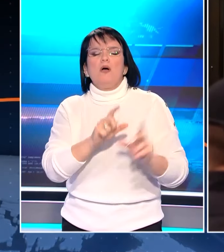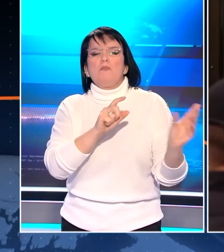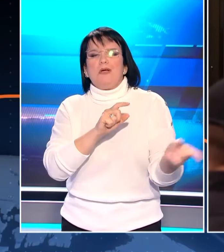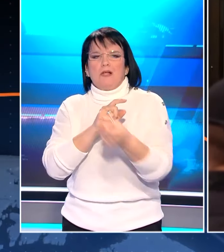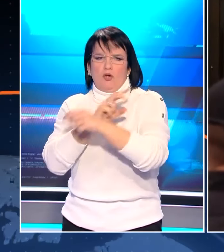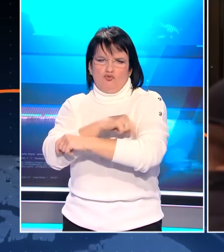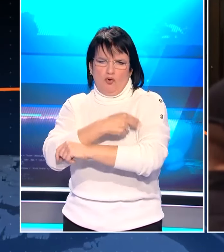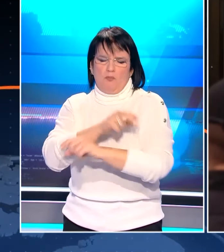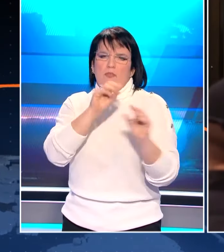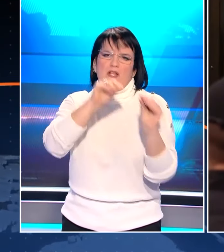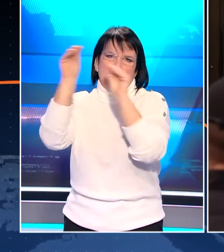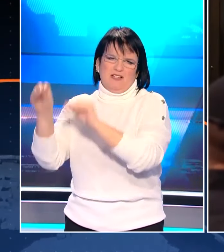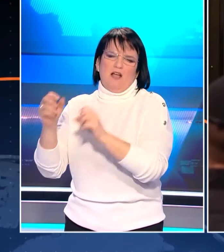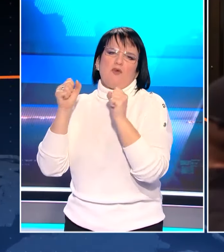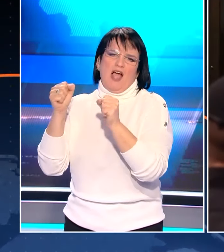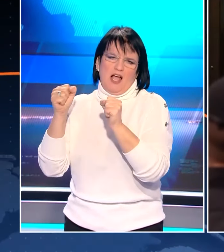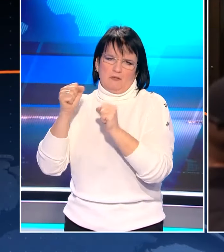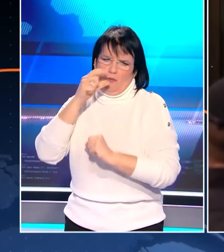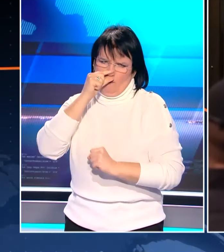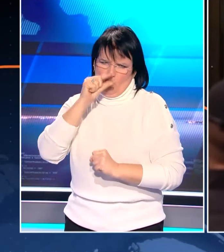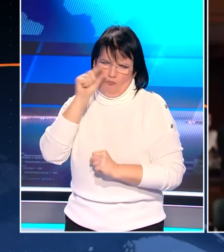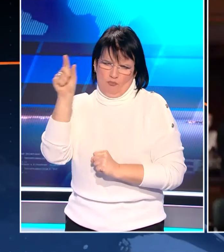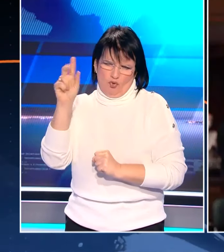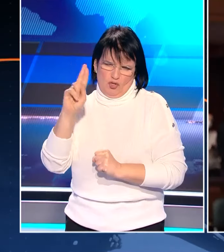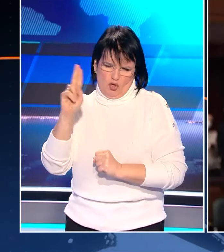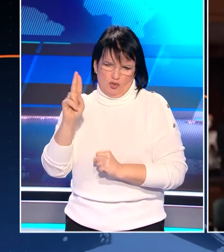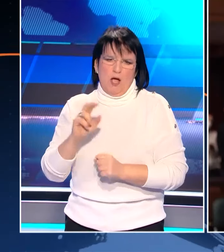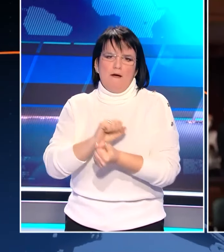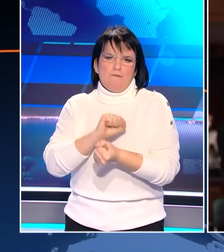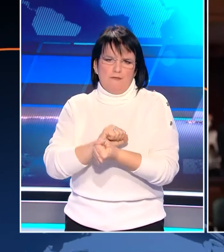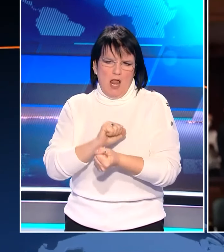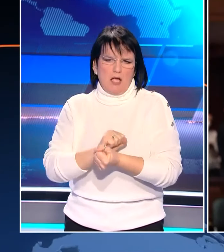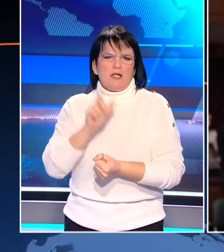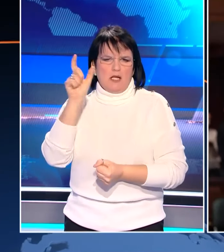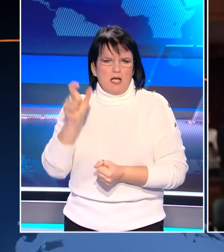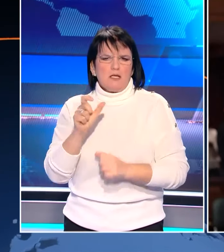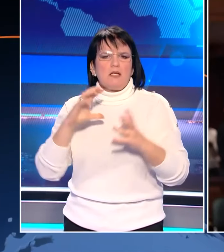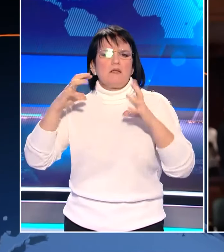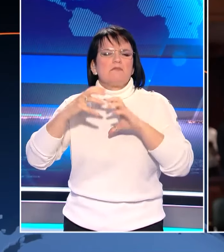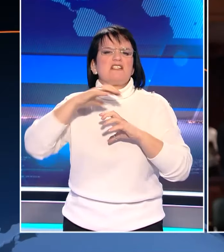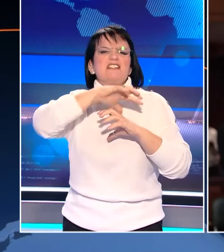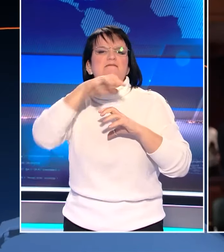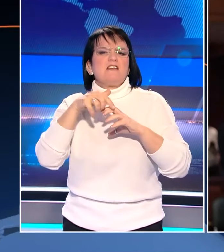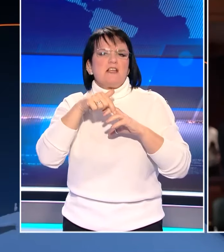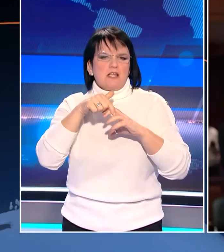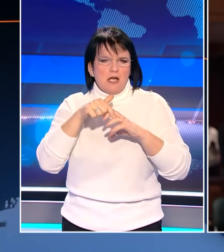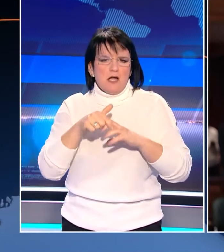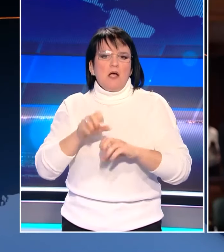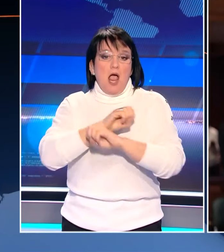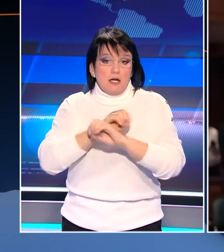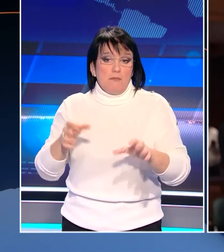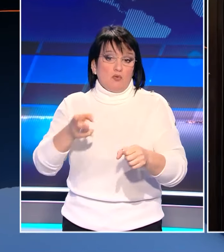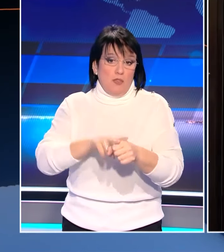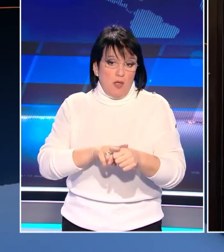έχει συνδεθεί με την υπηρεσία ασφαλείας FSB της Μόσχας. Είχε φυλακιστεί σοφρονιστικό κατάστημα στη Σιβηρία. Η είδηση του θανάτου